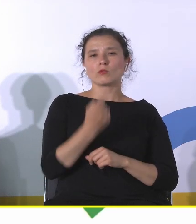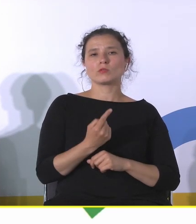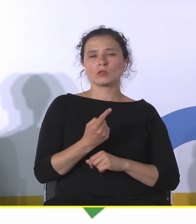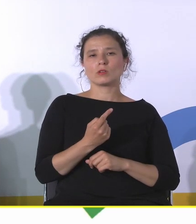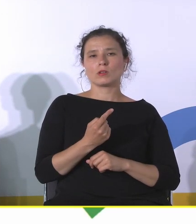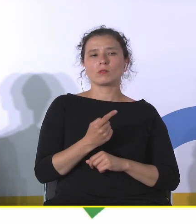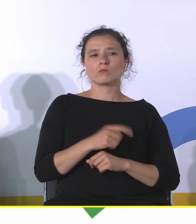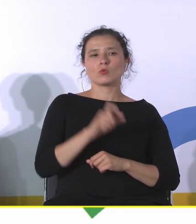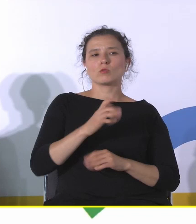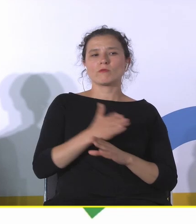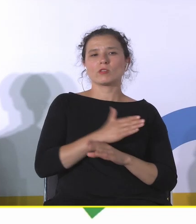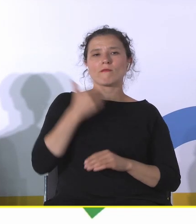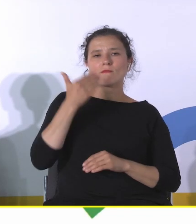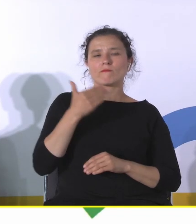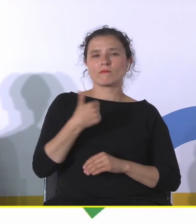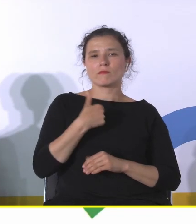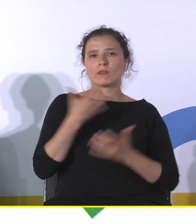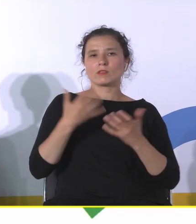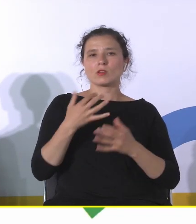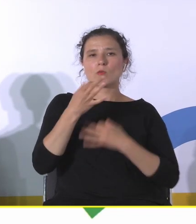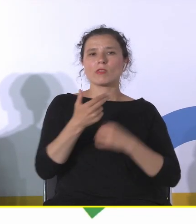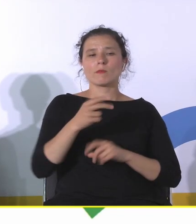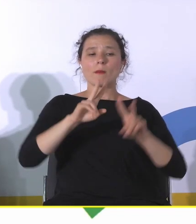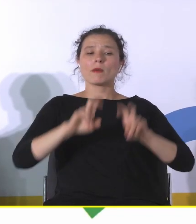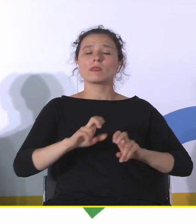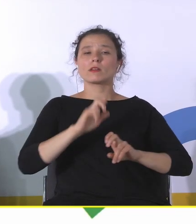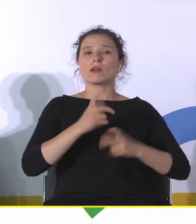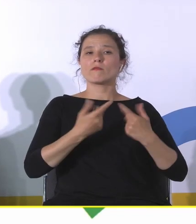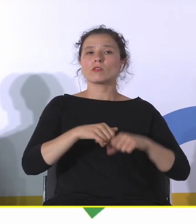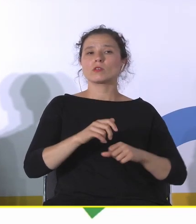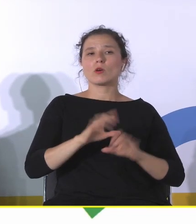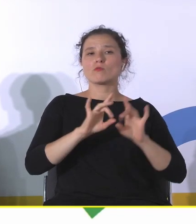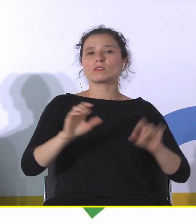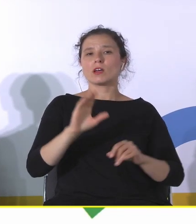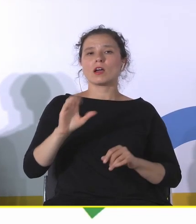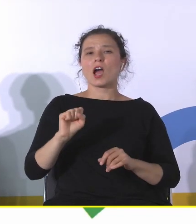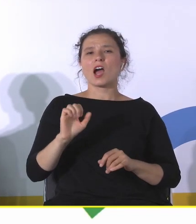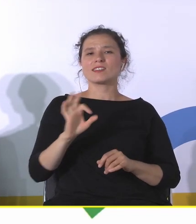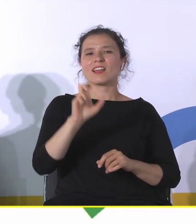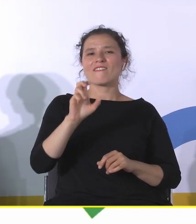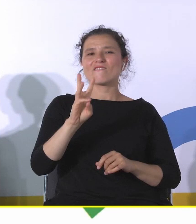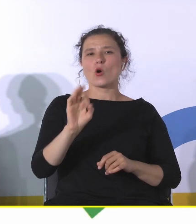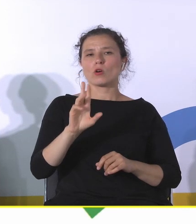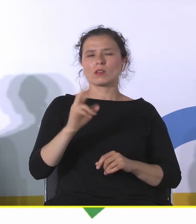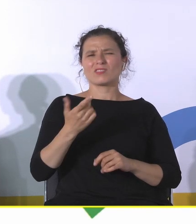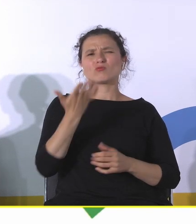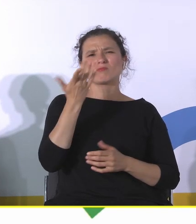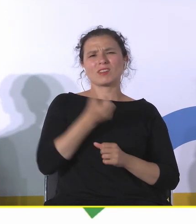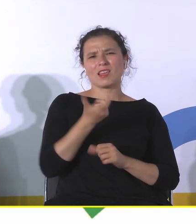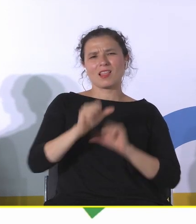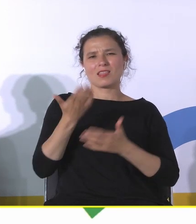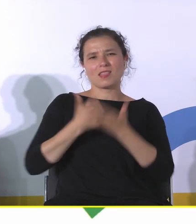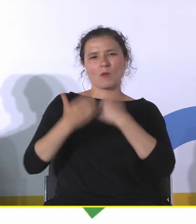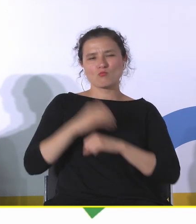powiedzieć trochę o badaniach, które robił profesor Ashworth no już dobrych, dobrych parę lat temu, gdzie zwracał uwagę na to,